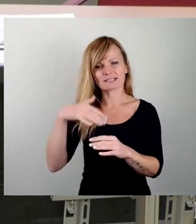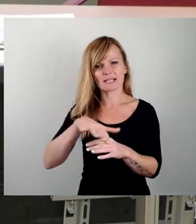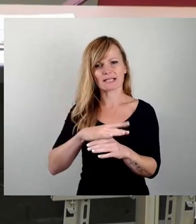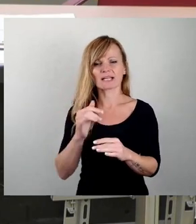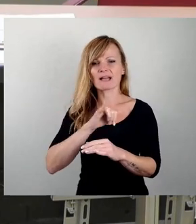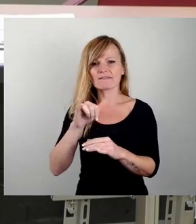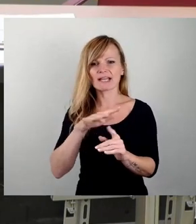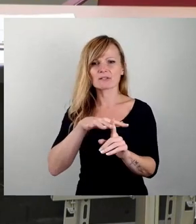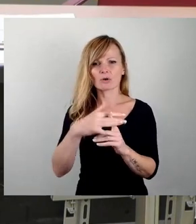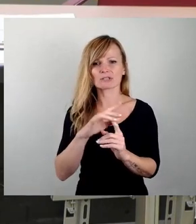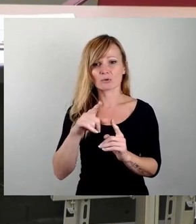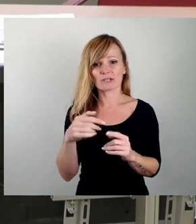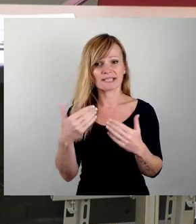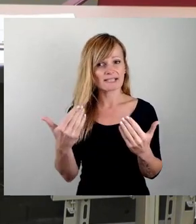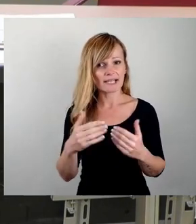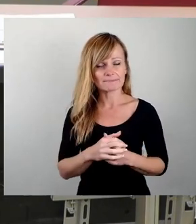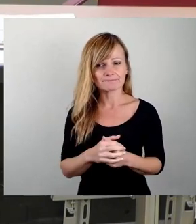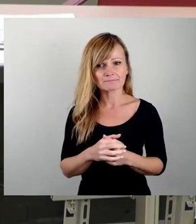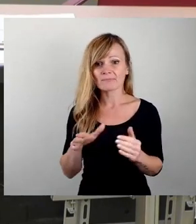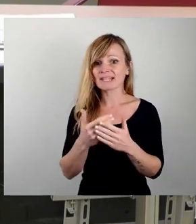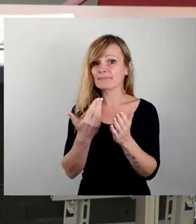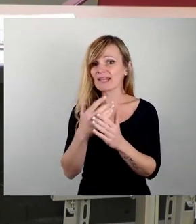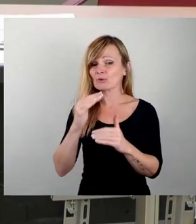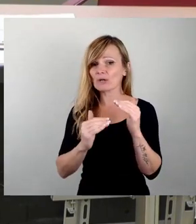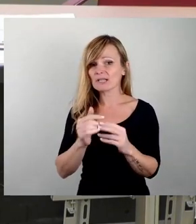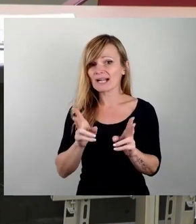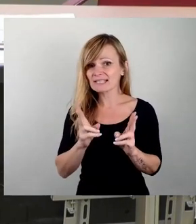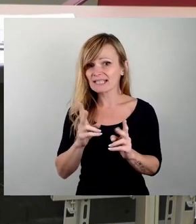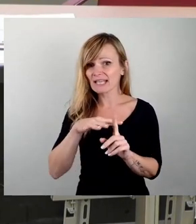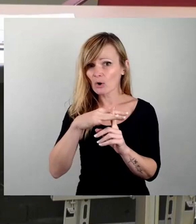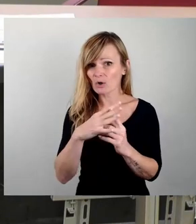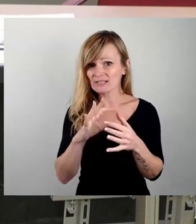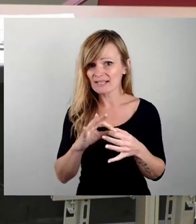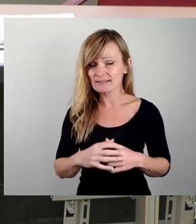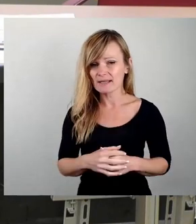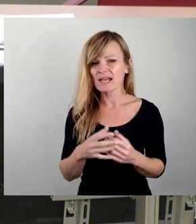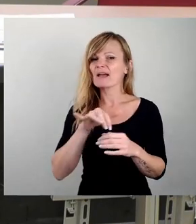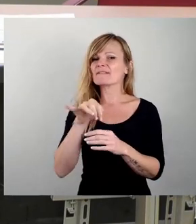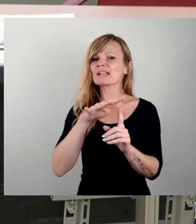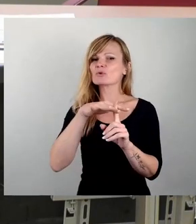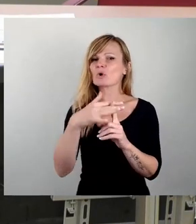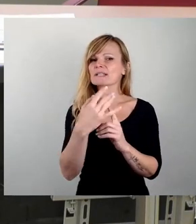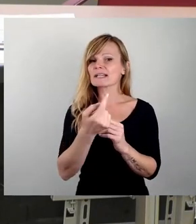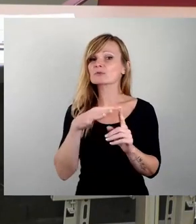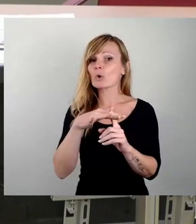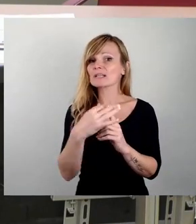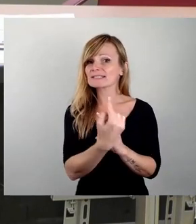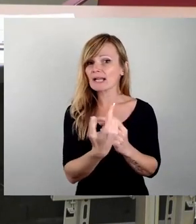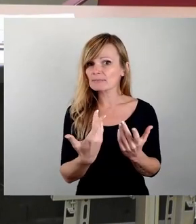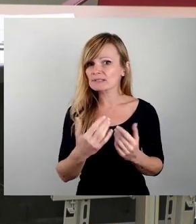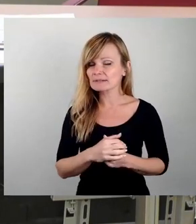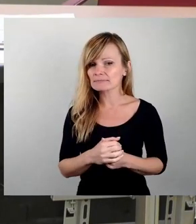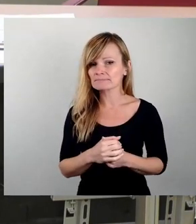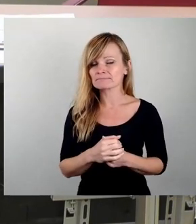es denn sein? Gibt es den neutralen, richtigen, wahren Kontext? Welchen Kontext hat denn der Kontext? Sind